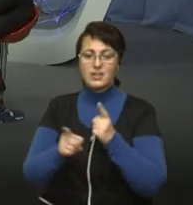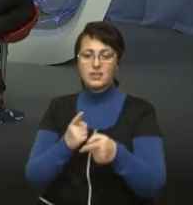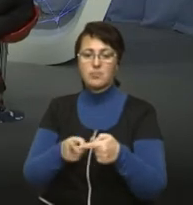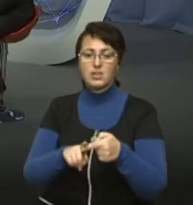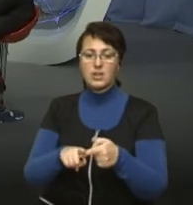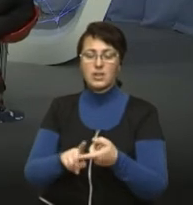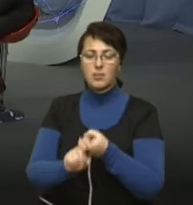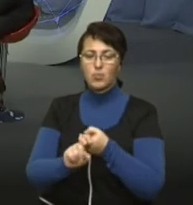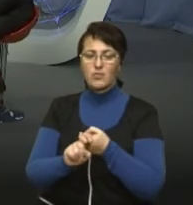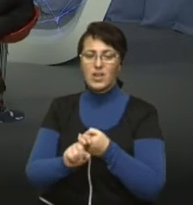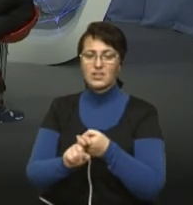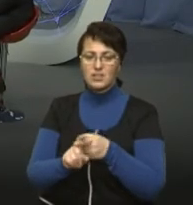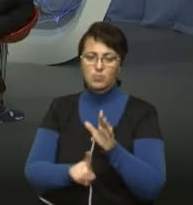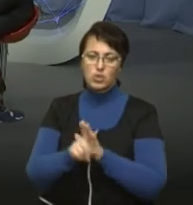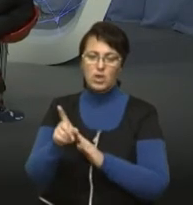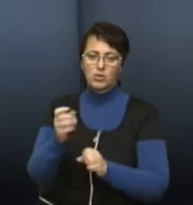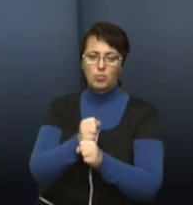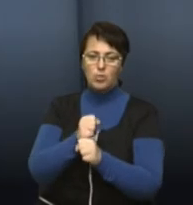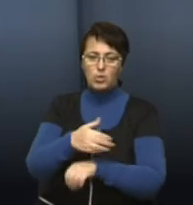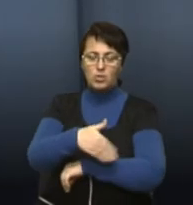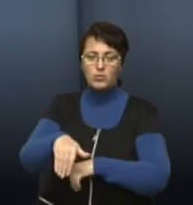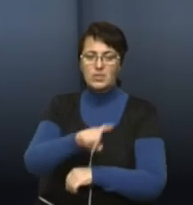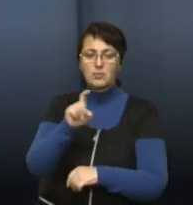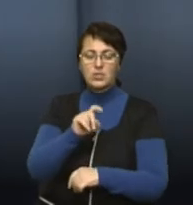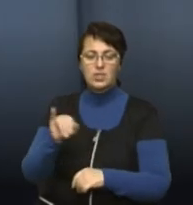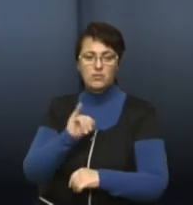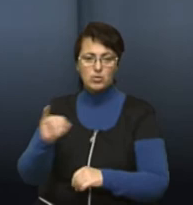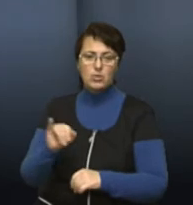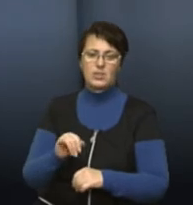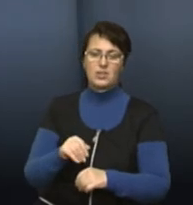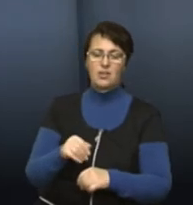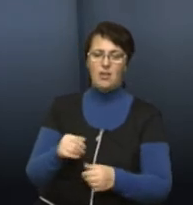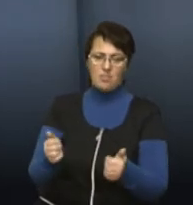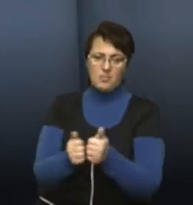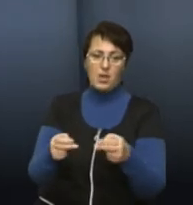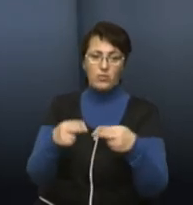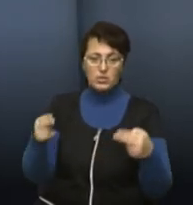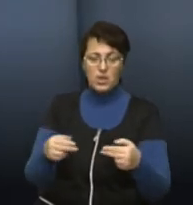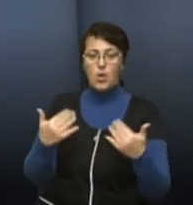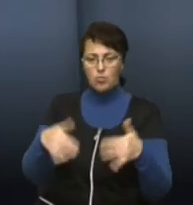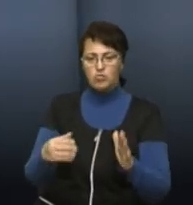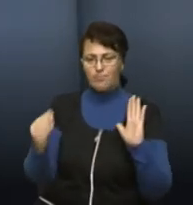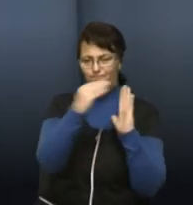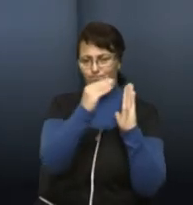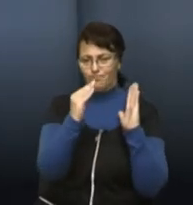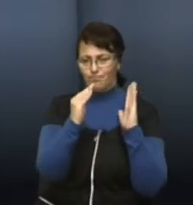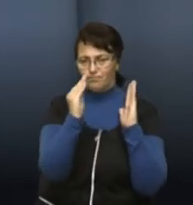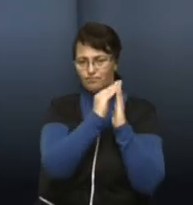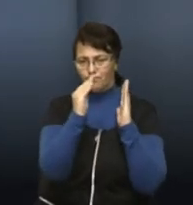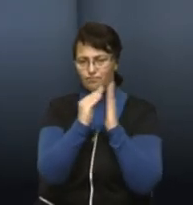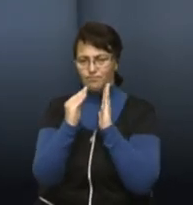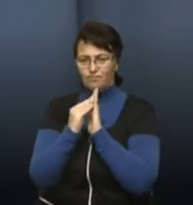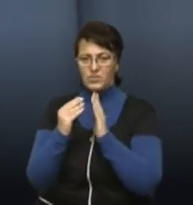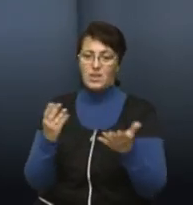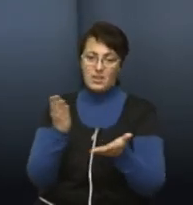з запуском за Марсинівською, Двірцевою. І вони вже почали розміщатись на зупинках. Змінюємо, що в нас є насправді 800 зупинок, і на